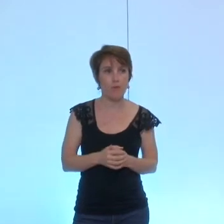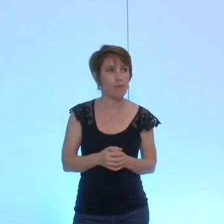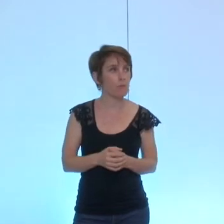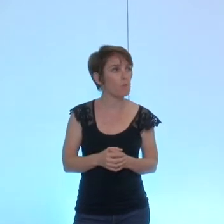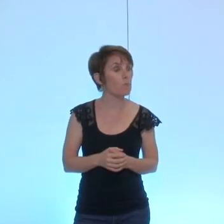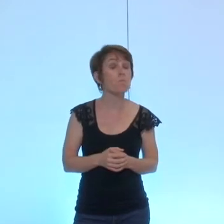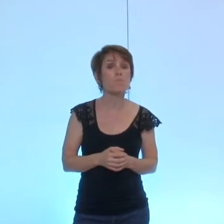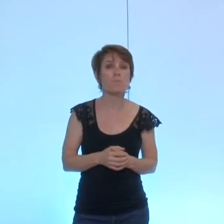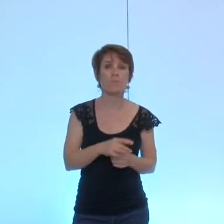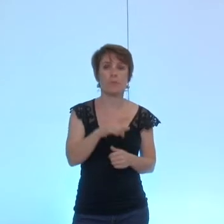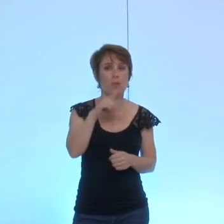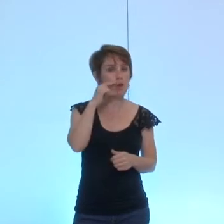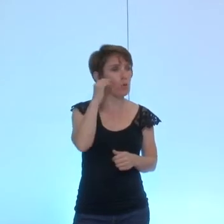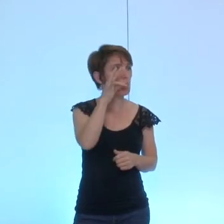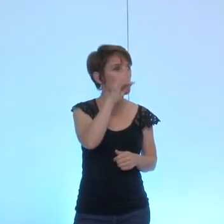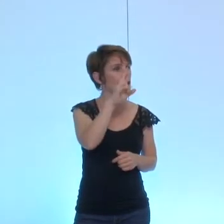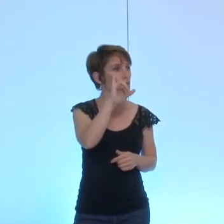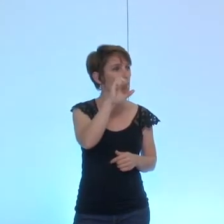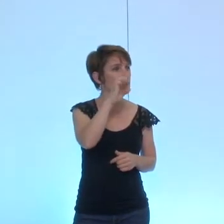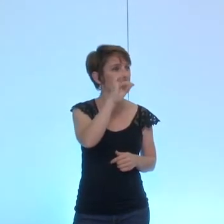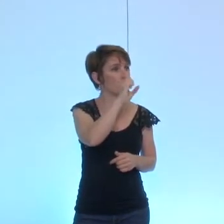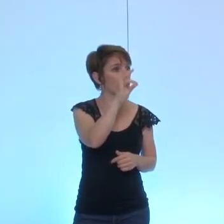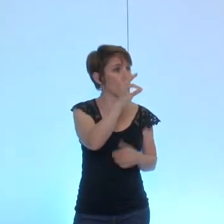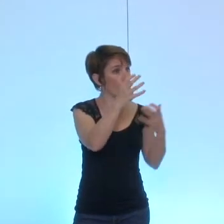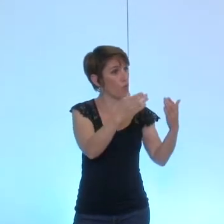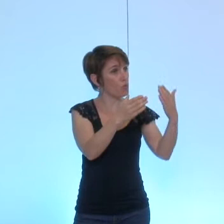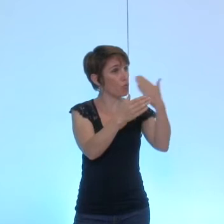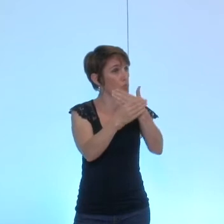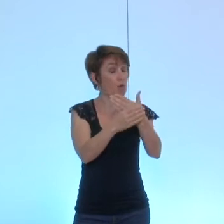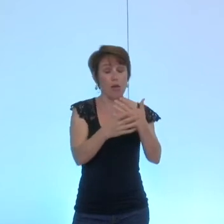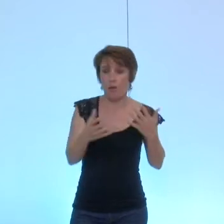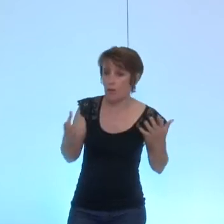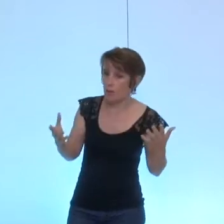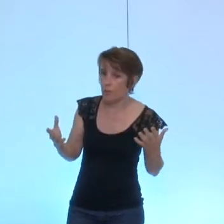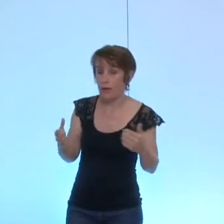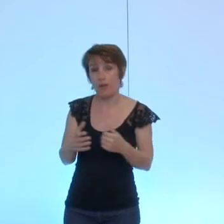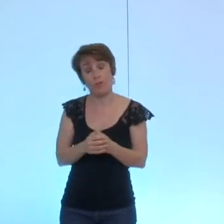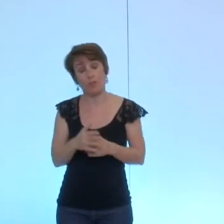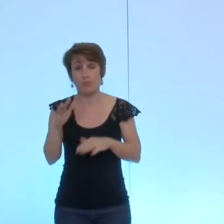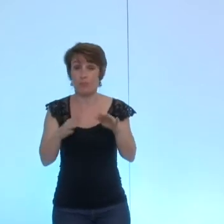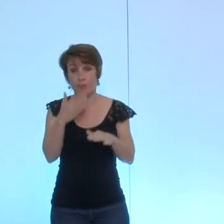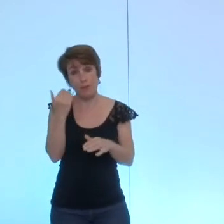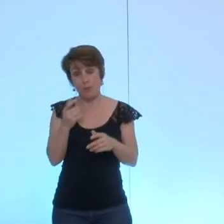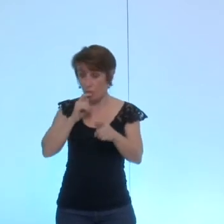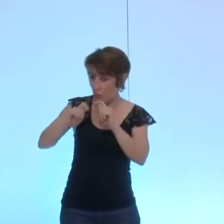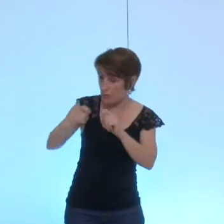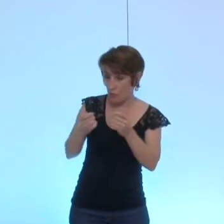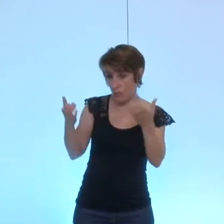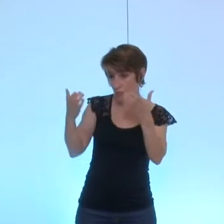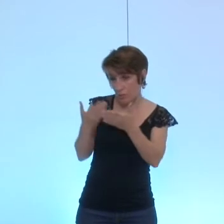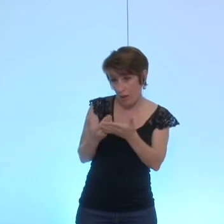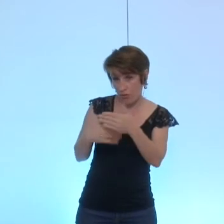monsieur Fristot vous avez un avis sur la question c'est vrai qu'on aurait pu étudier tout ça en commission là maintenant en direct